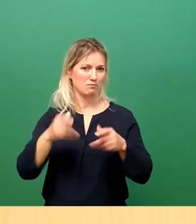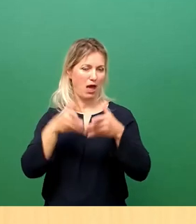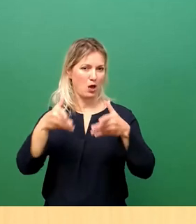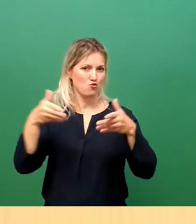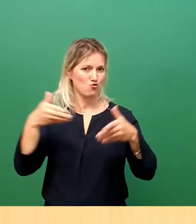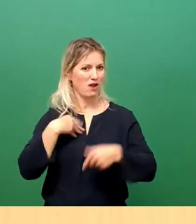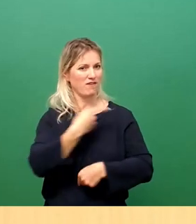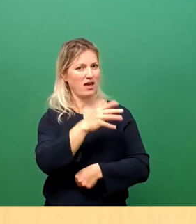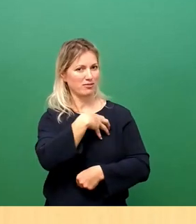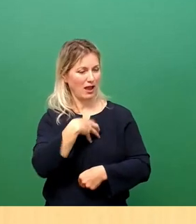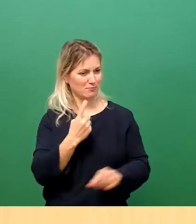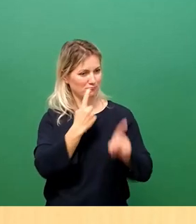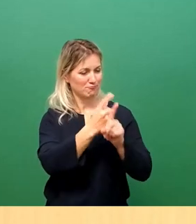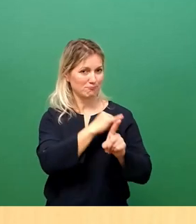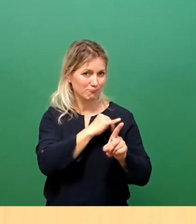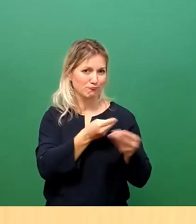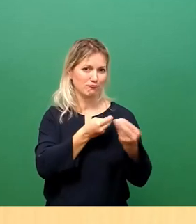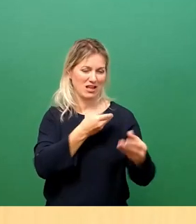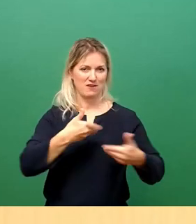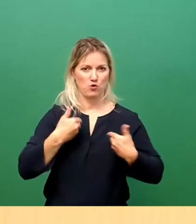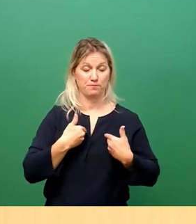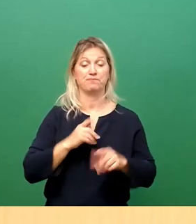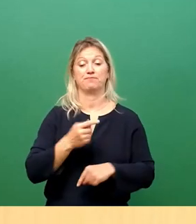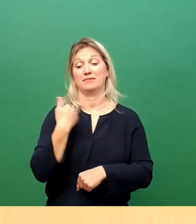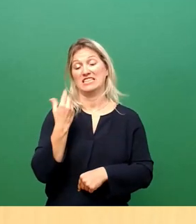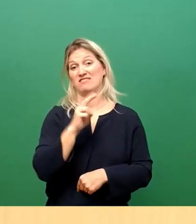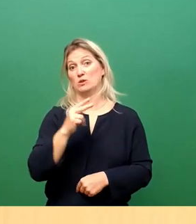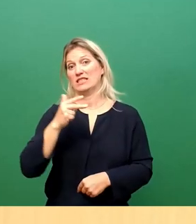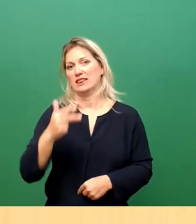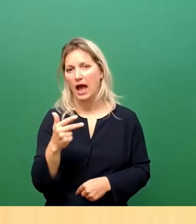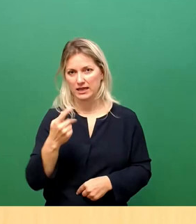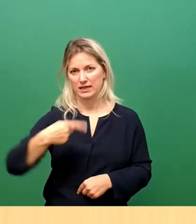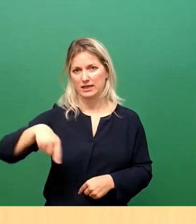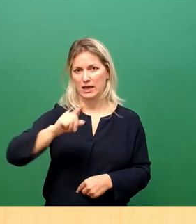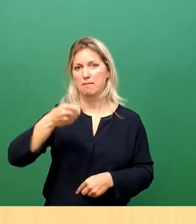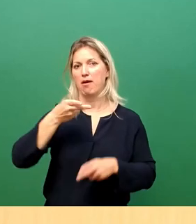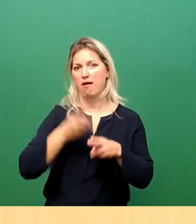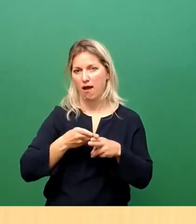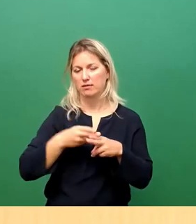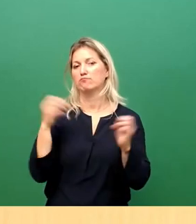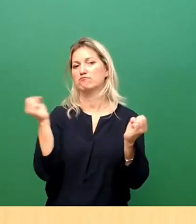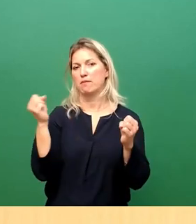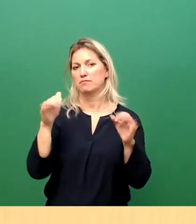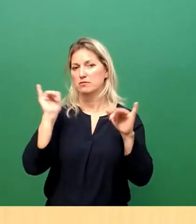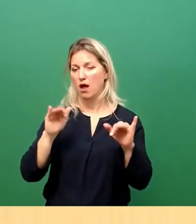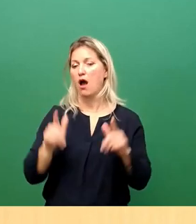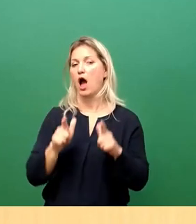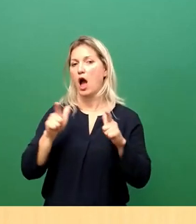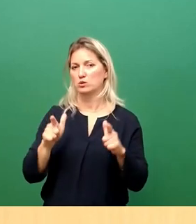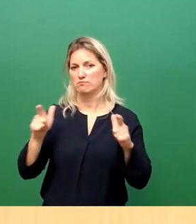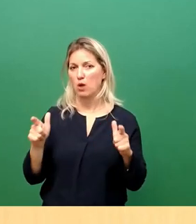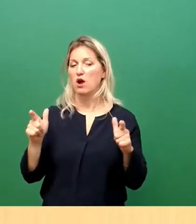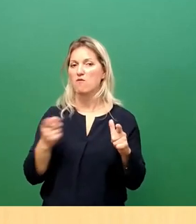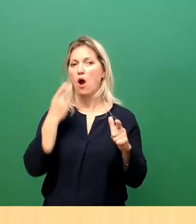Der Stadtrat hat 2003 mit einer bürgerlichen Mehrheit beschlossen. Der Stadtrat stimmt dem Ausbau der Königsbrücker Straße zwischen Alberplatz und